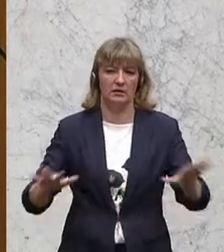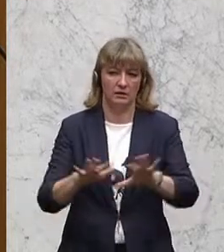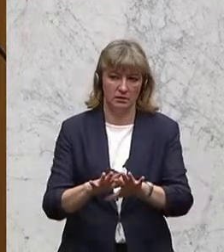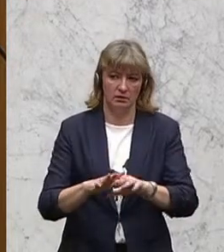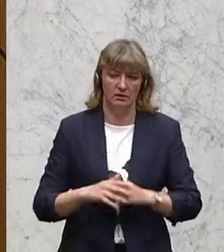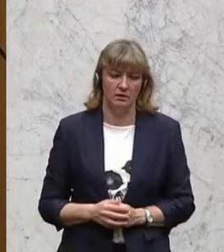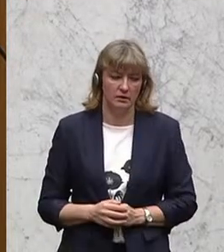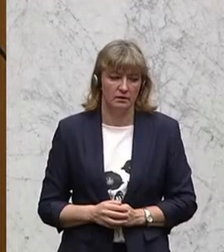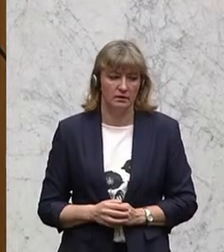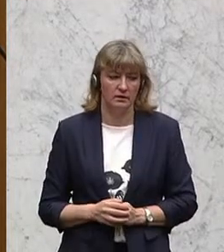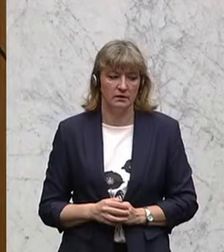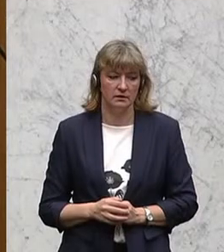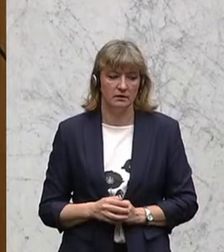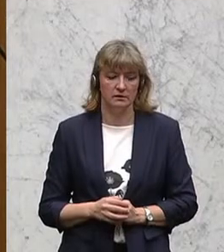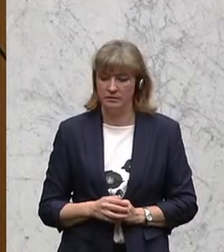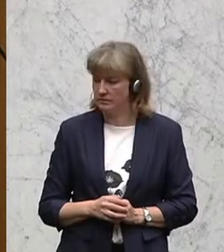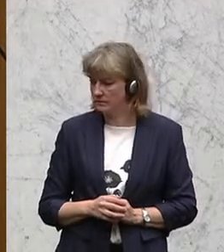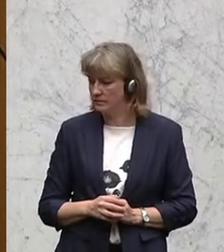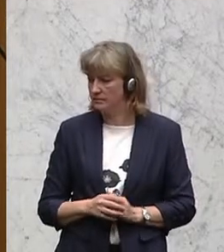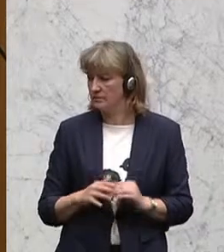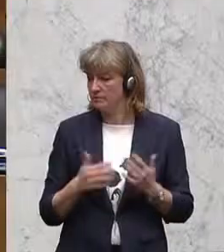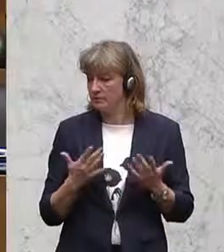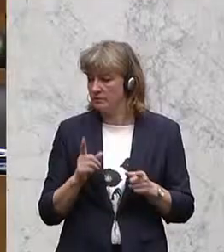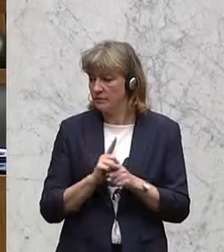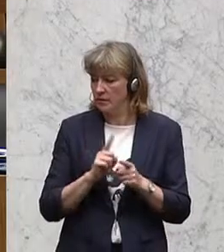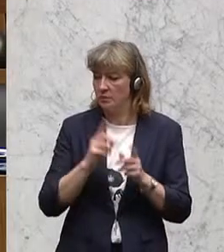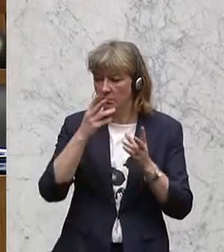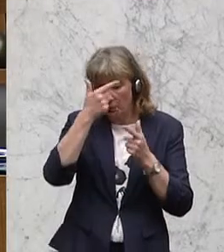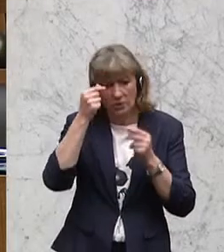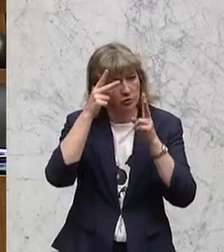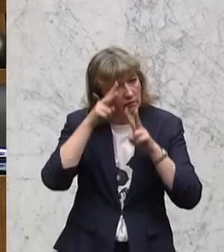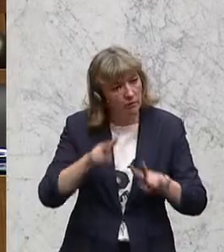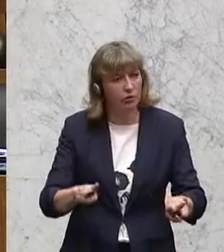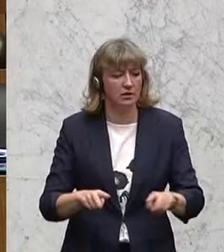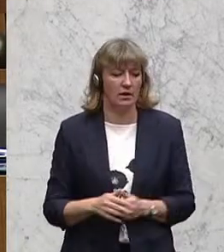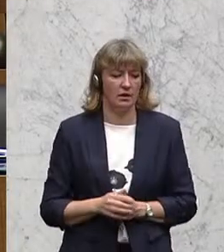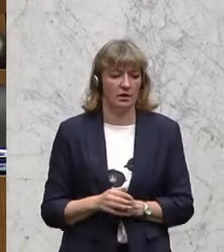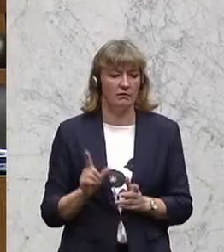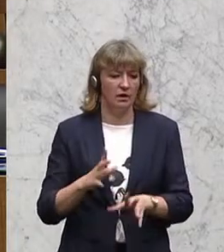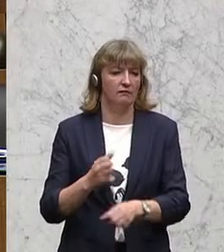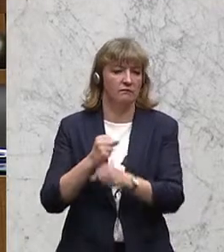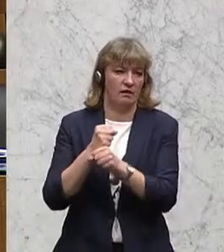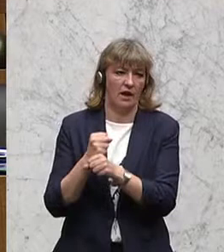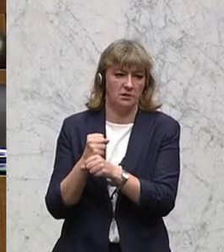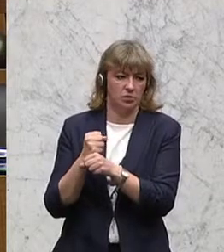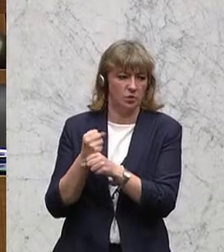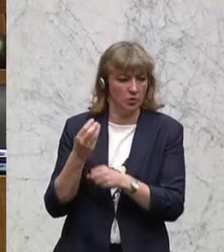Frage der Menschenwürde, der Menschenwürde, wie sie auch in der Verfassung